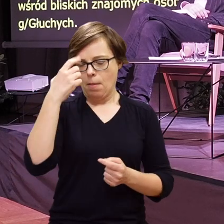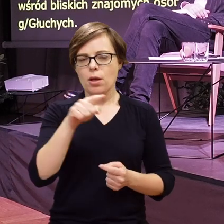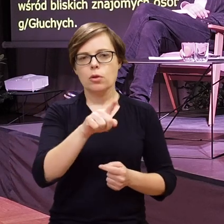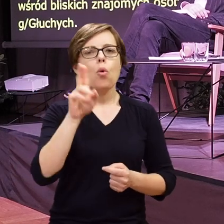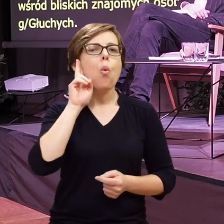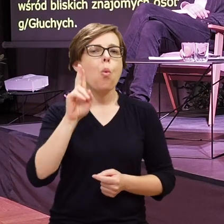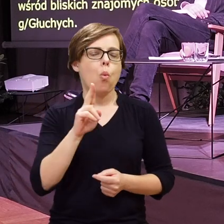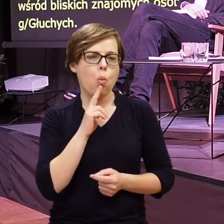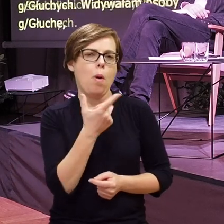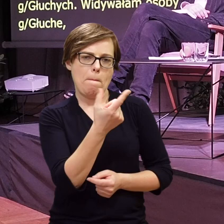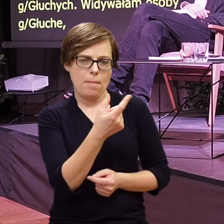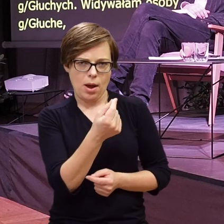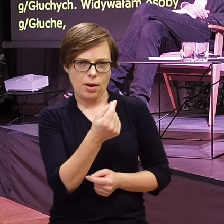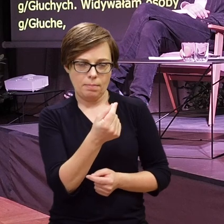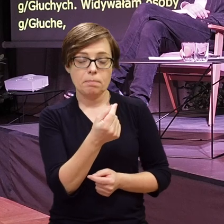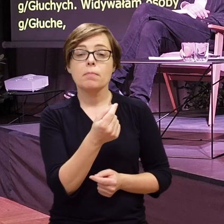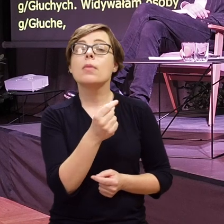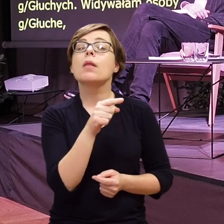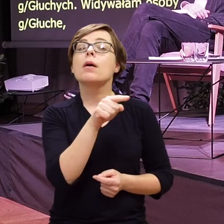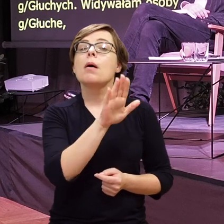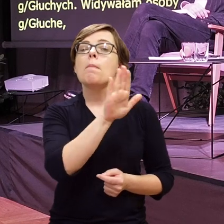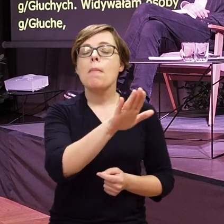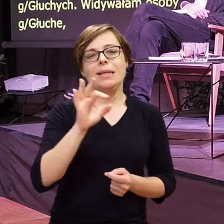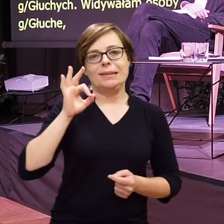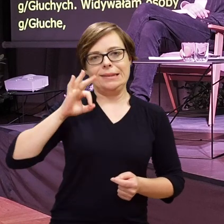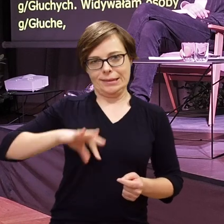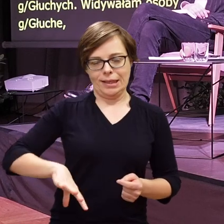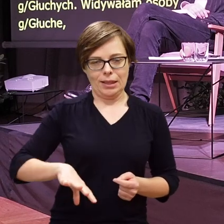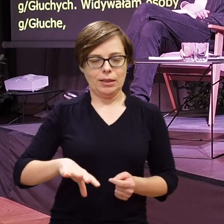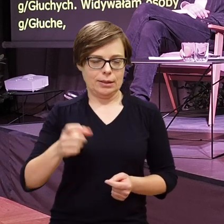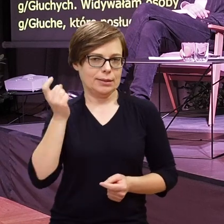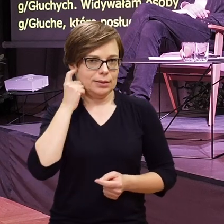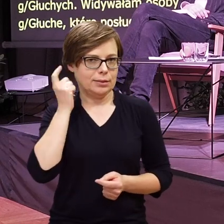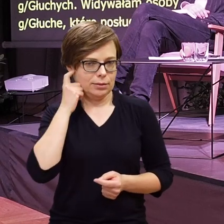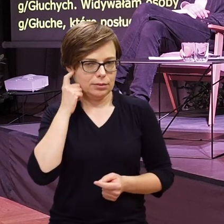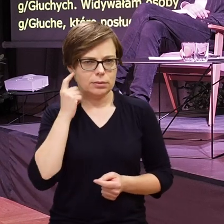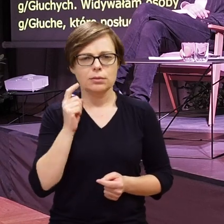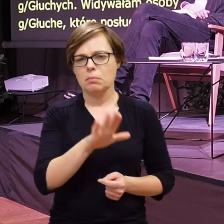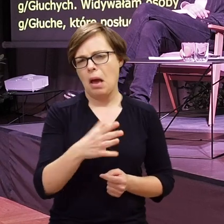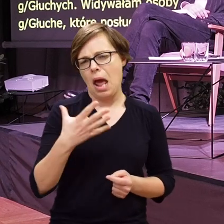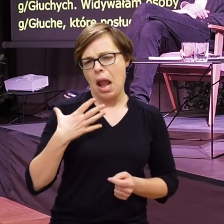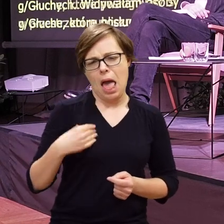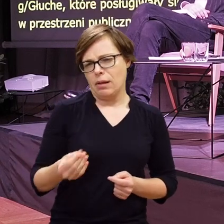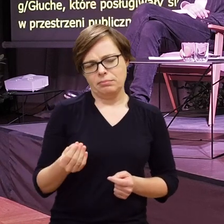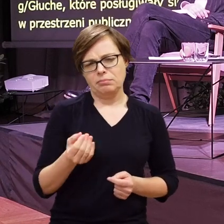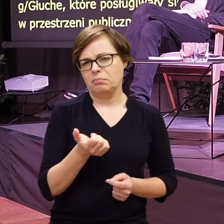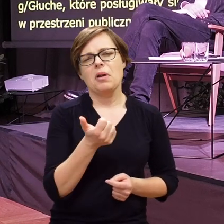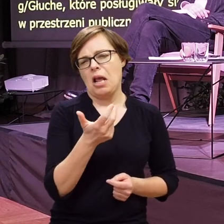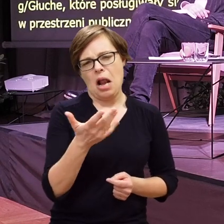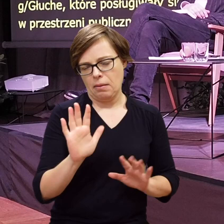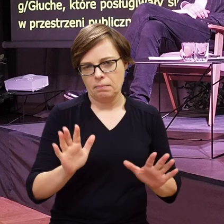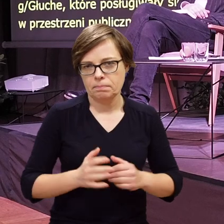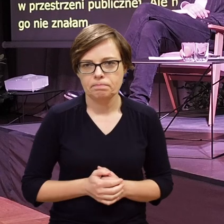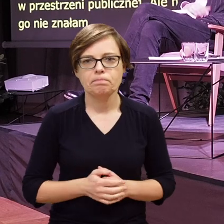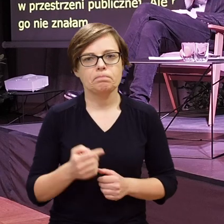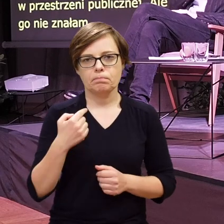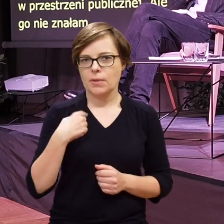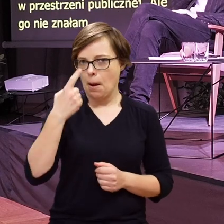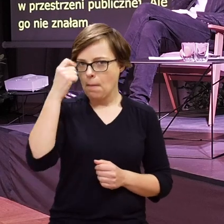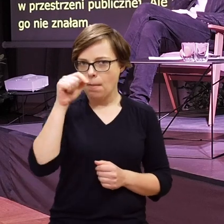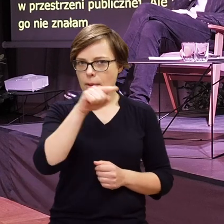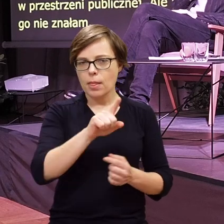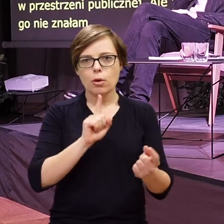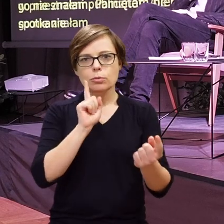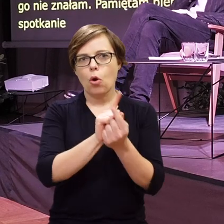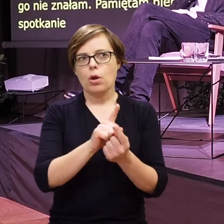małżeństwo, oboje byli głusi. I mieli słyszące dziecko syna kilkuletniego. I pamiętam to spotkanie